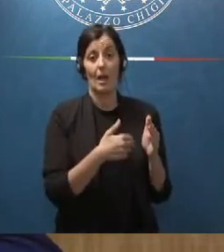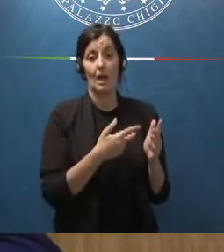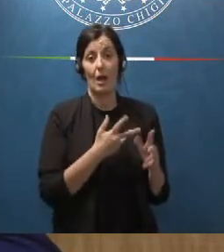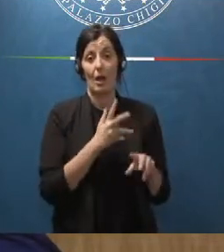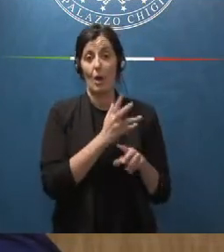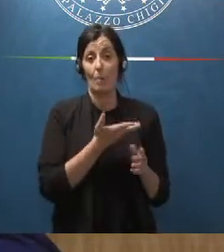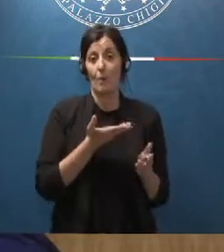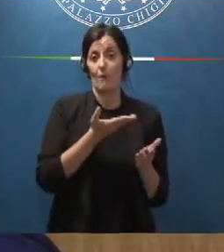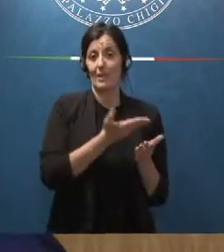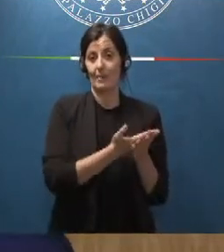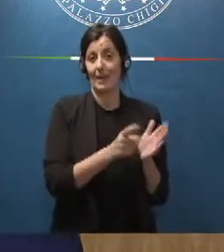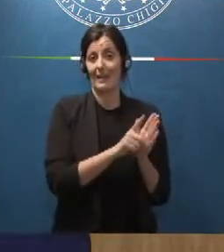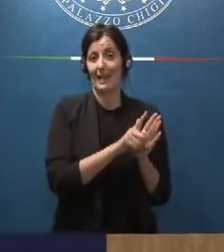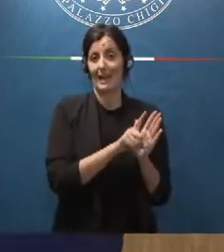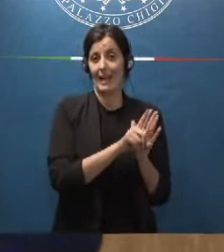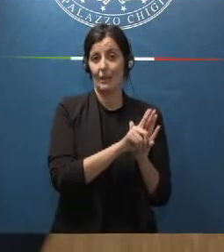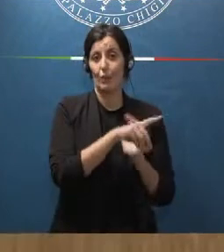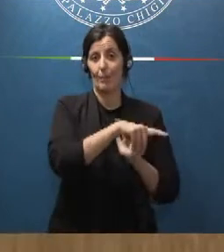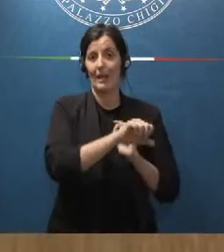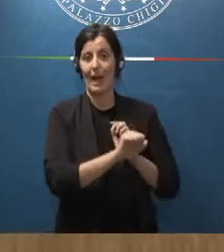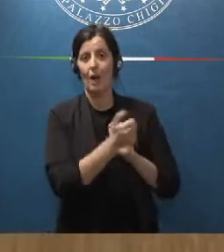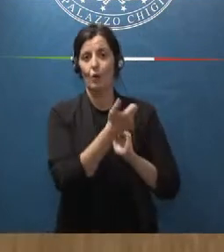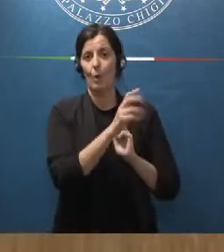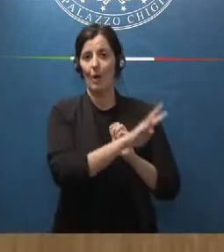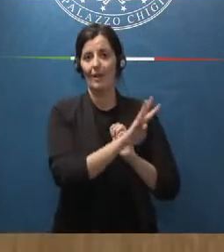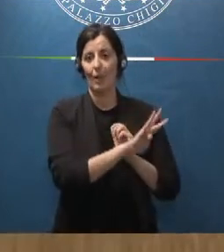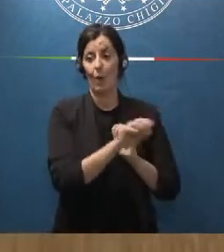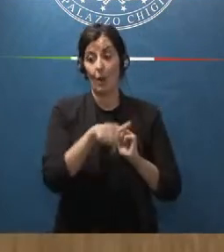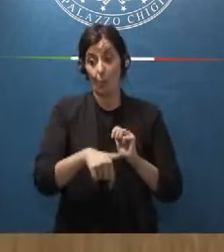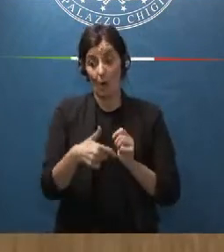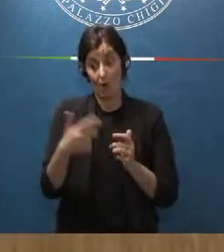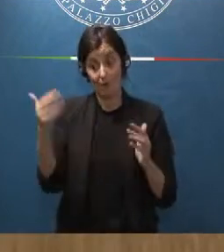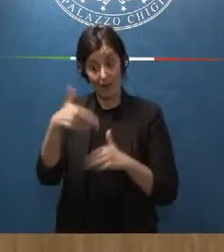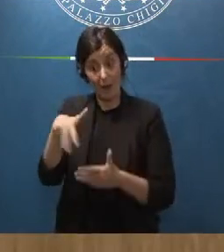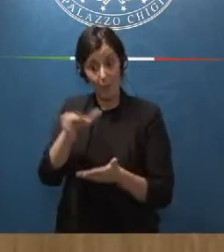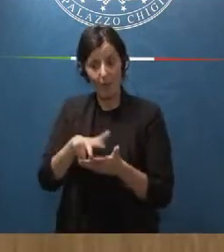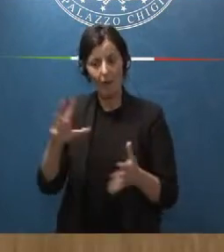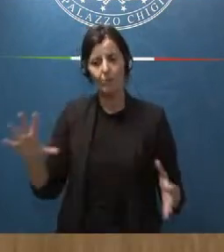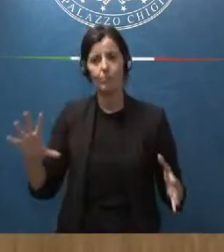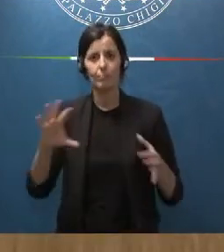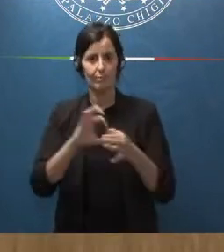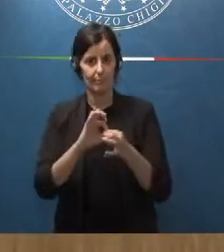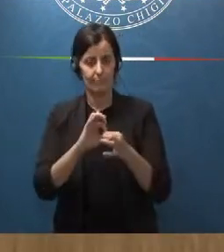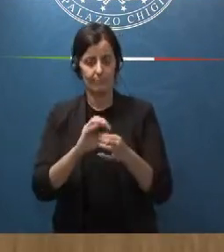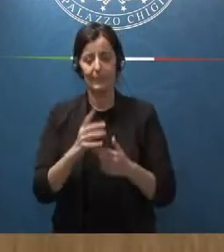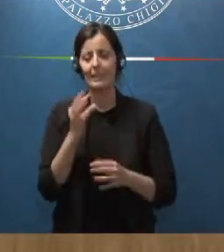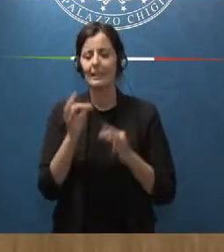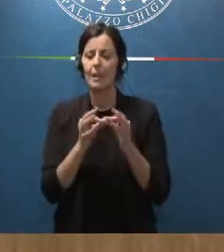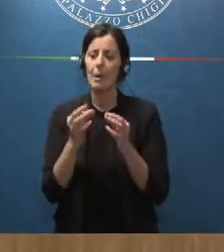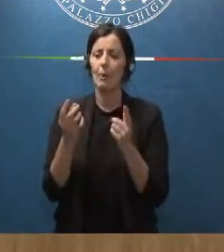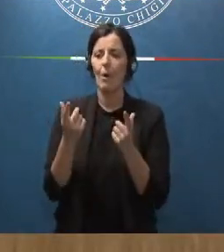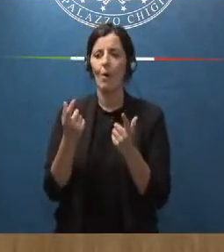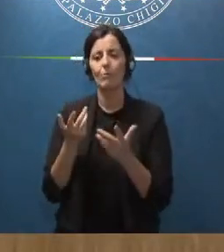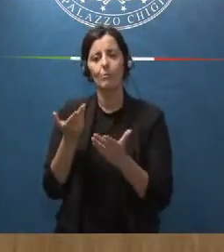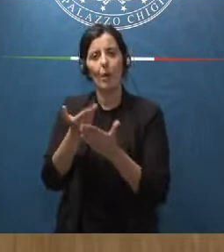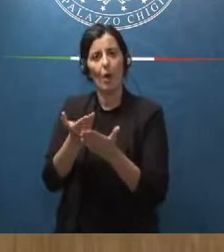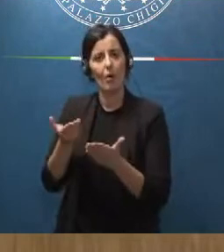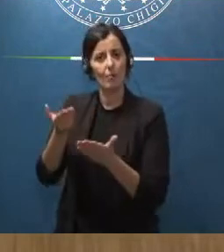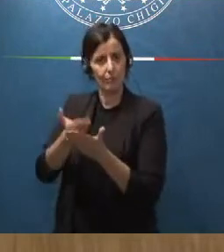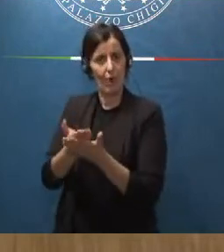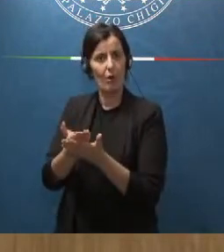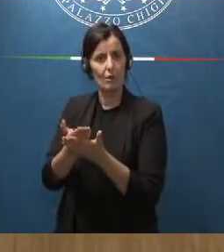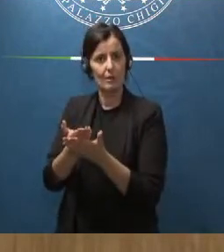del decreto PA numero 44 si tratta di una serie di iniziative volte